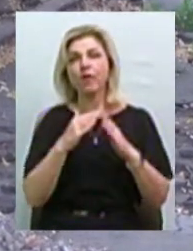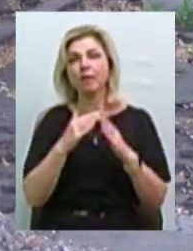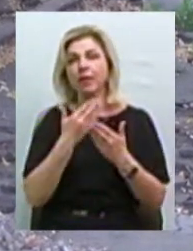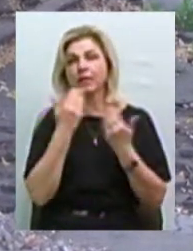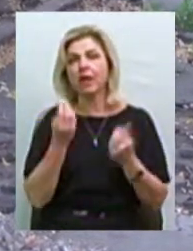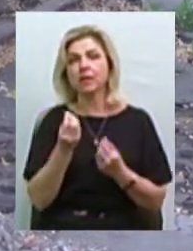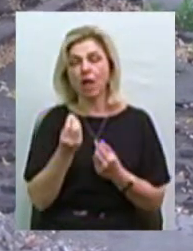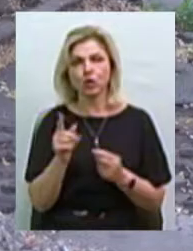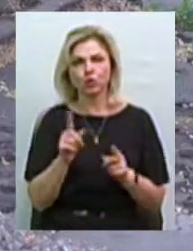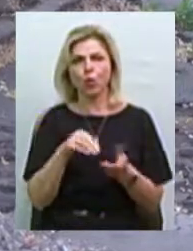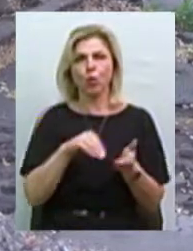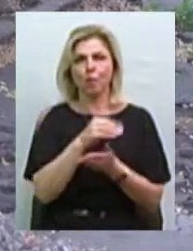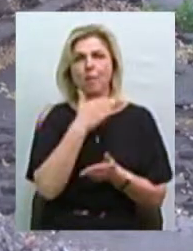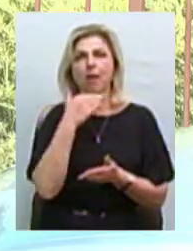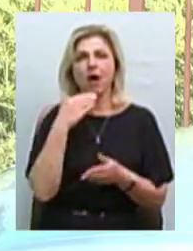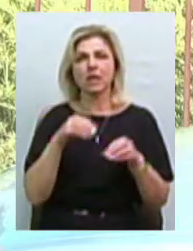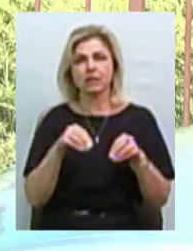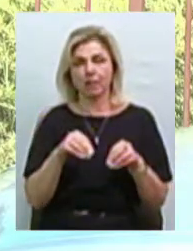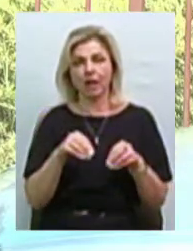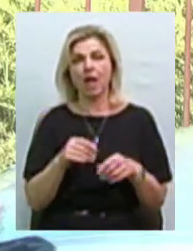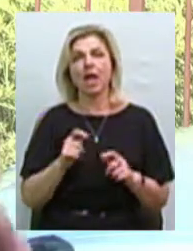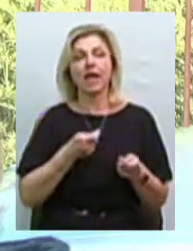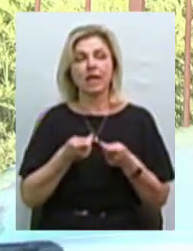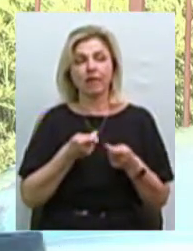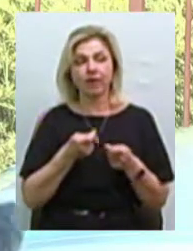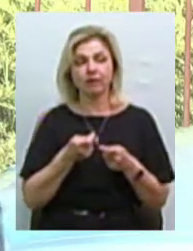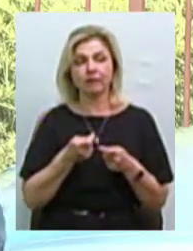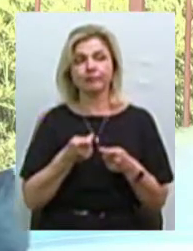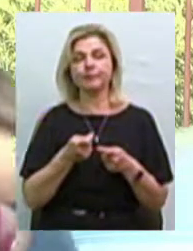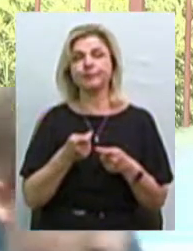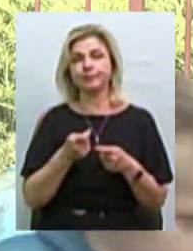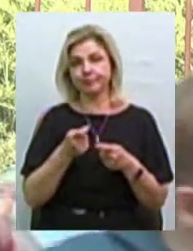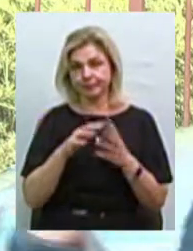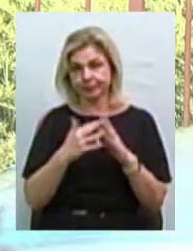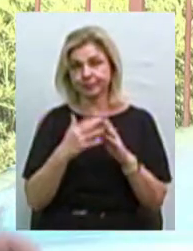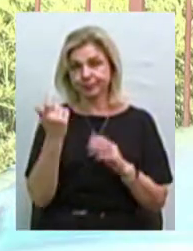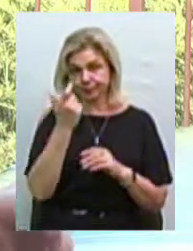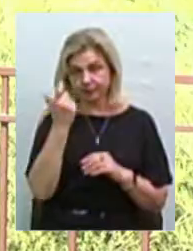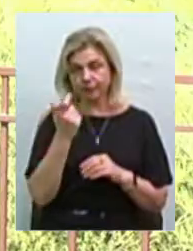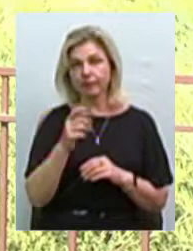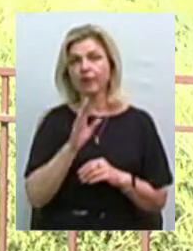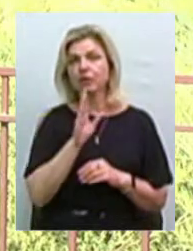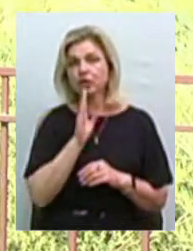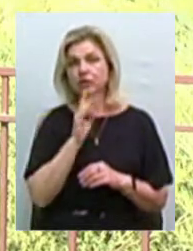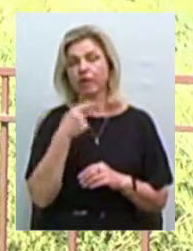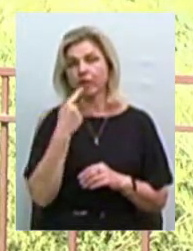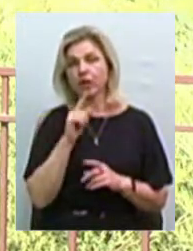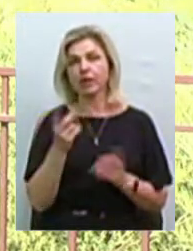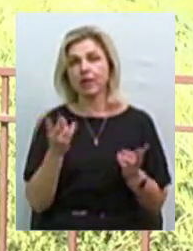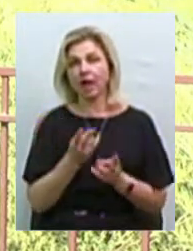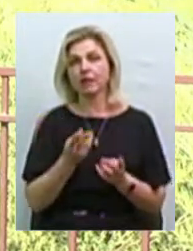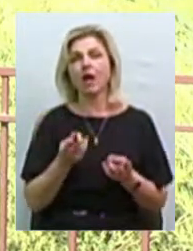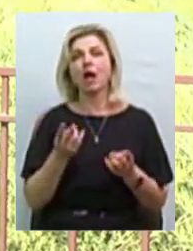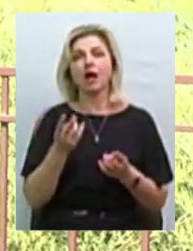купити стільки землі, скільки він зараз обробляє. Керівниця насіннього господарства Надія Іванова каже, варто захистити купівельну спроможність